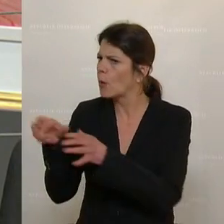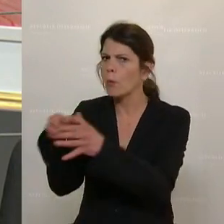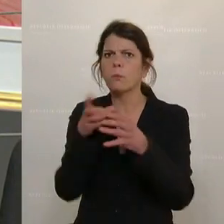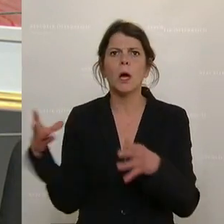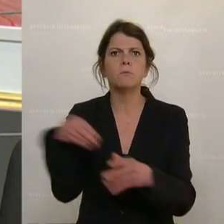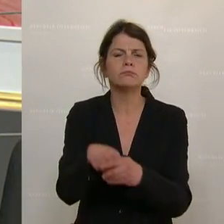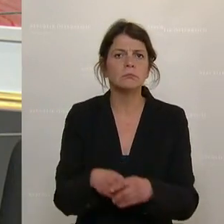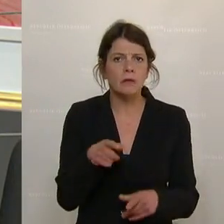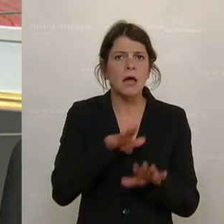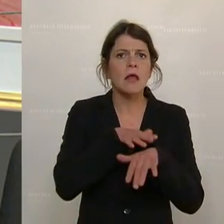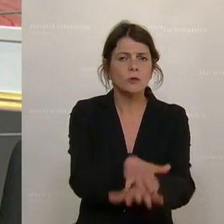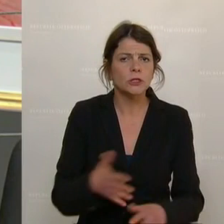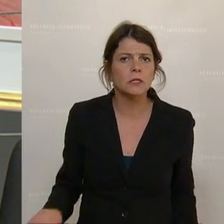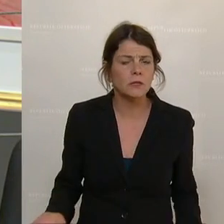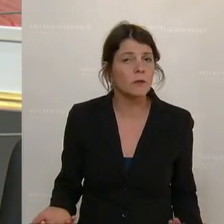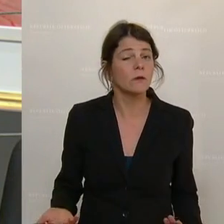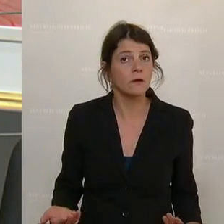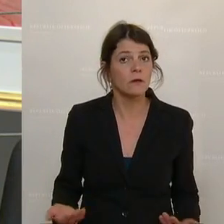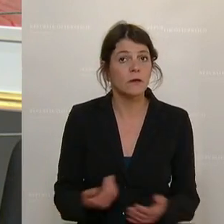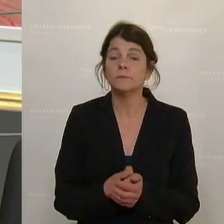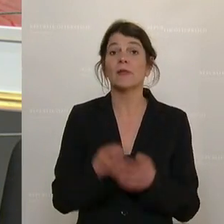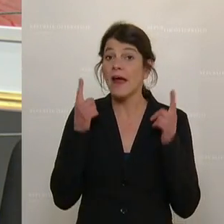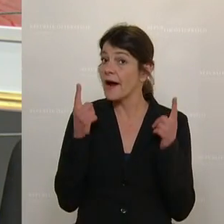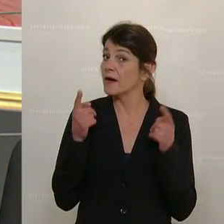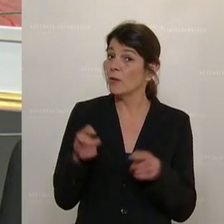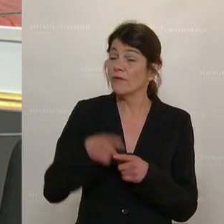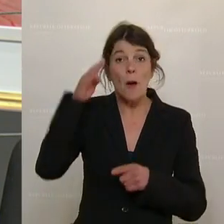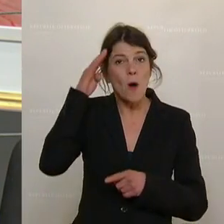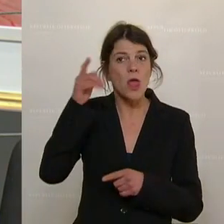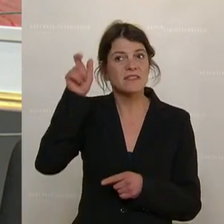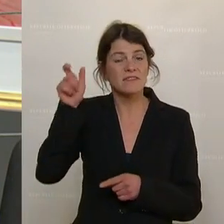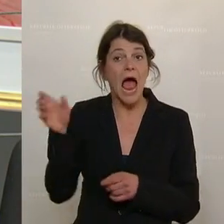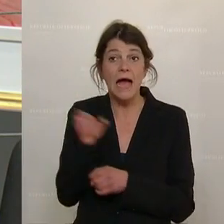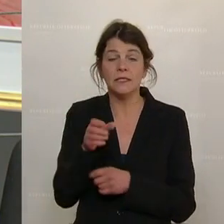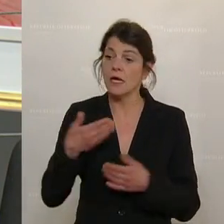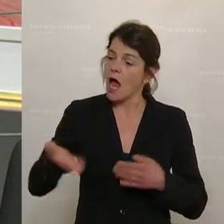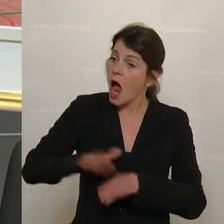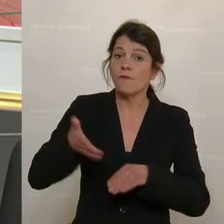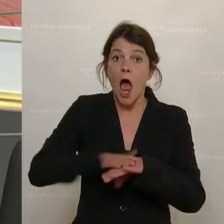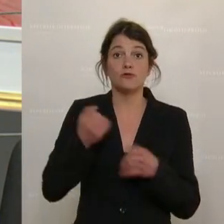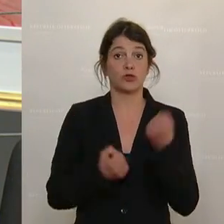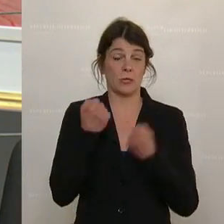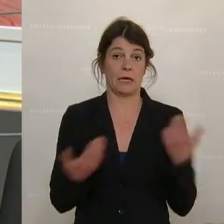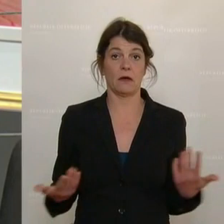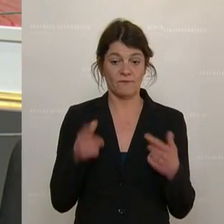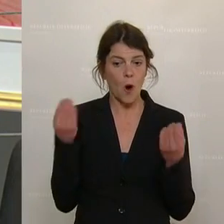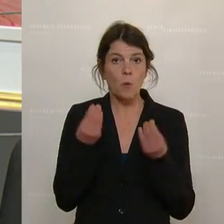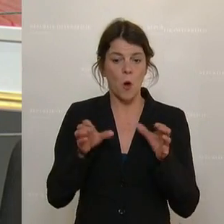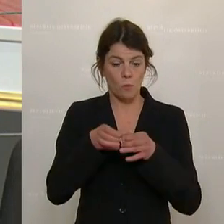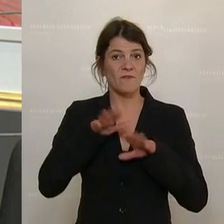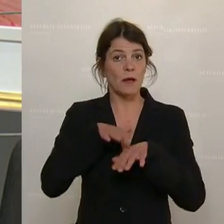unter den Demonstrantinnen und Demonstranten befindet. Und es macht den Polizeieinsatz massiv schwierig, weil die Gruppe der